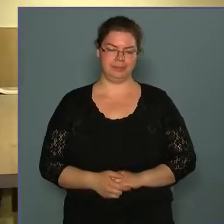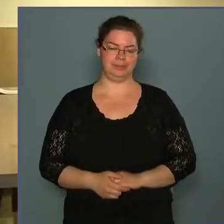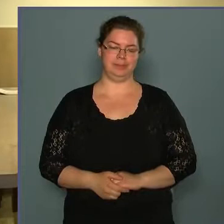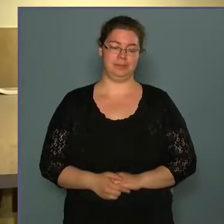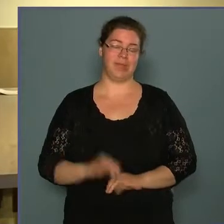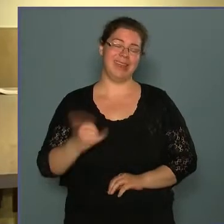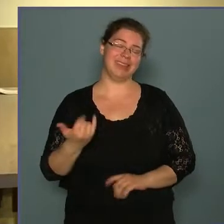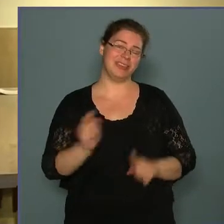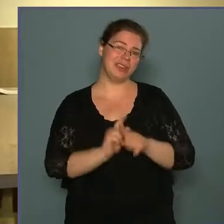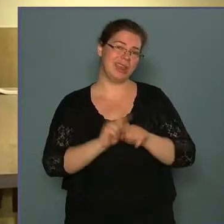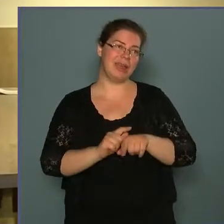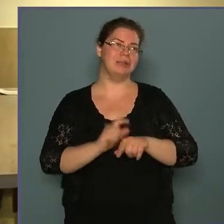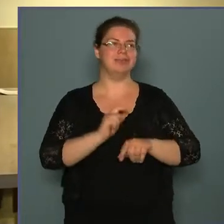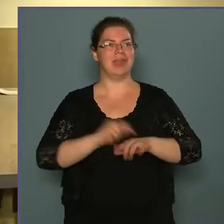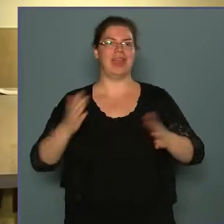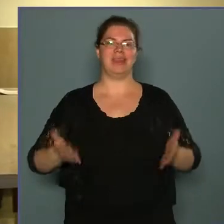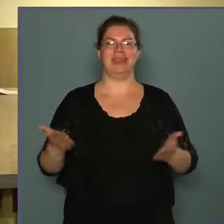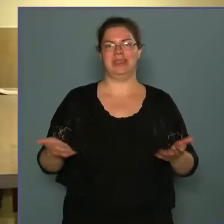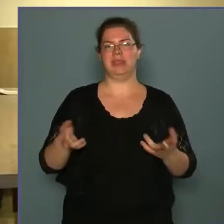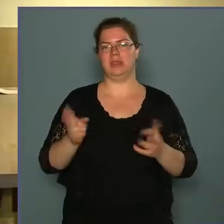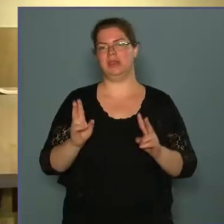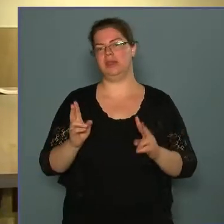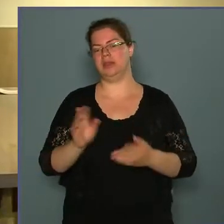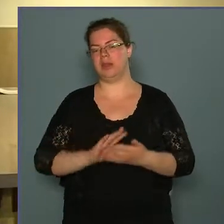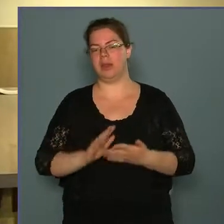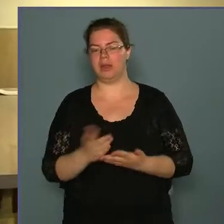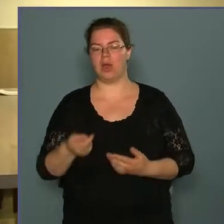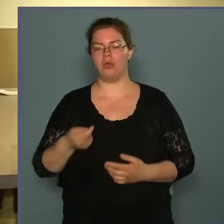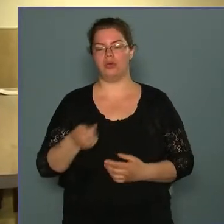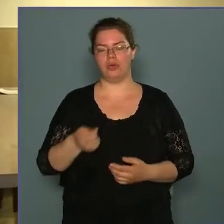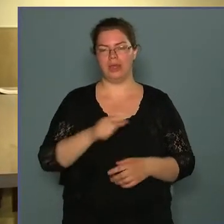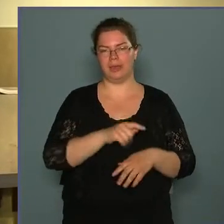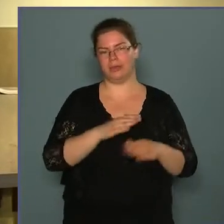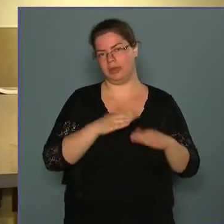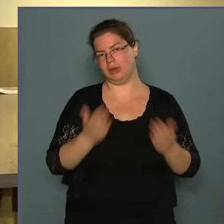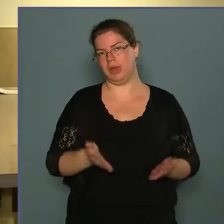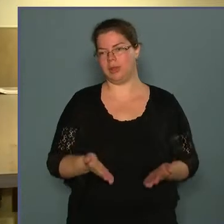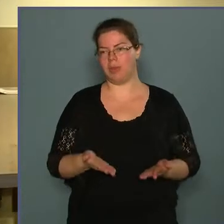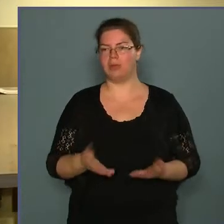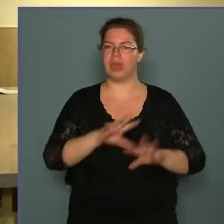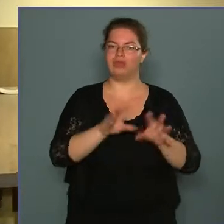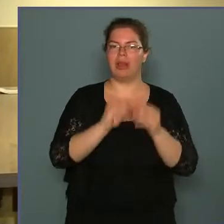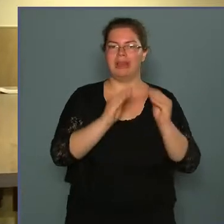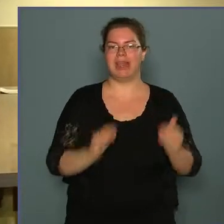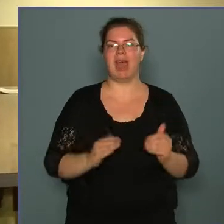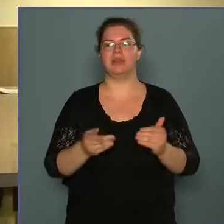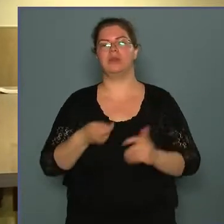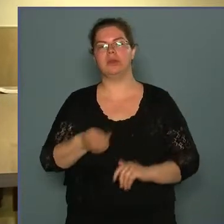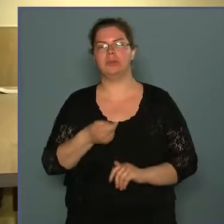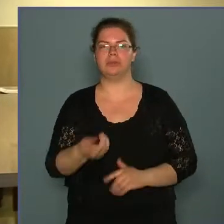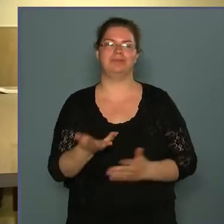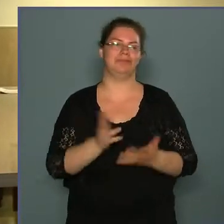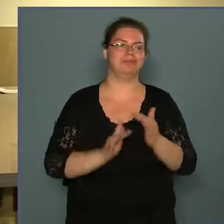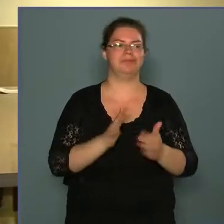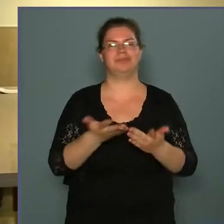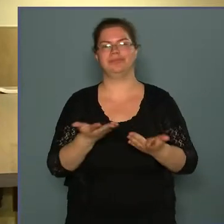Ez is ilyen idényi jellegű lehet, tehát a fűdési idényben általában a családi házak, illetve a tüzelő-fűtő berendezések